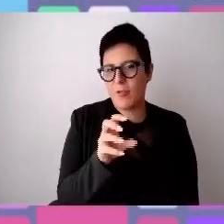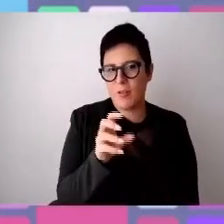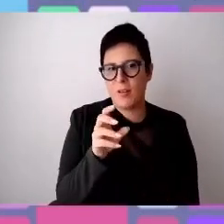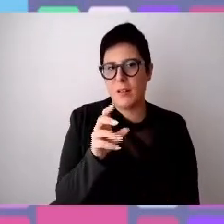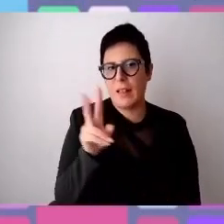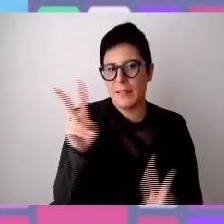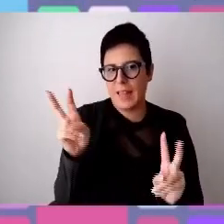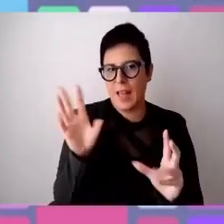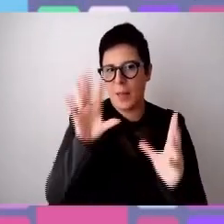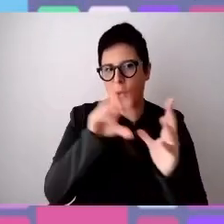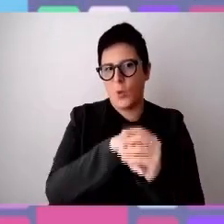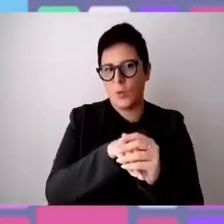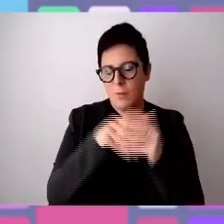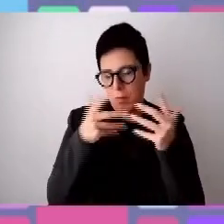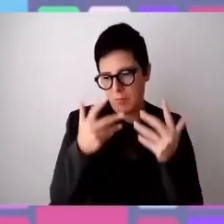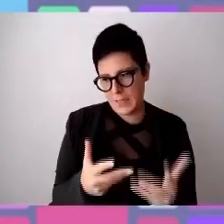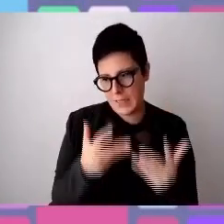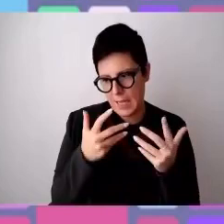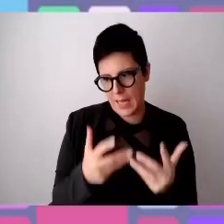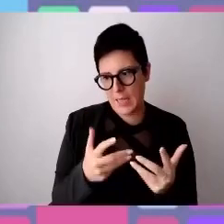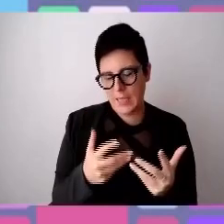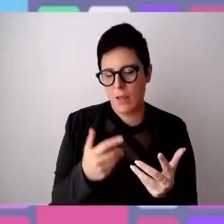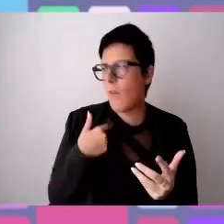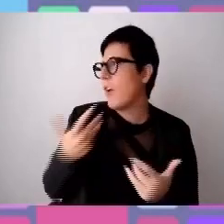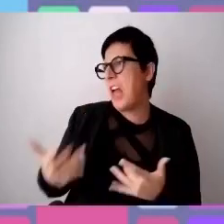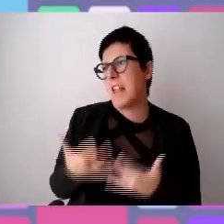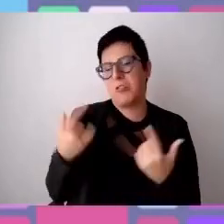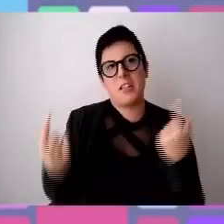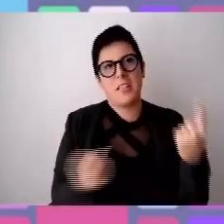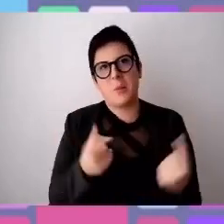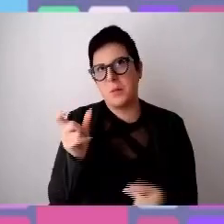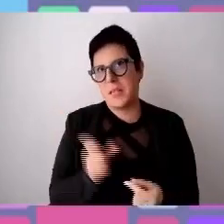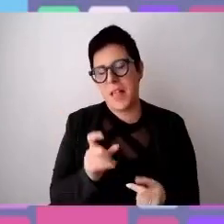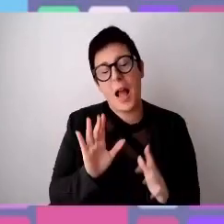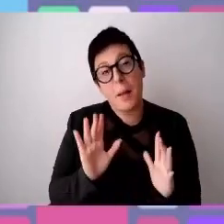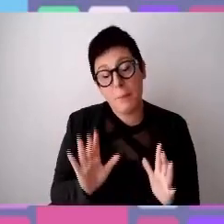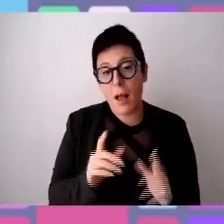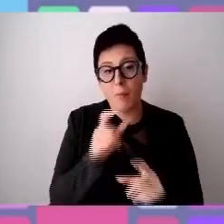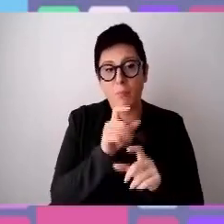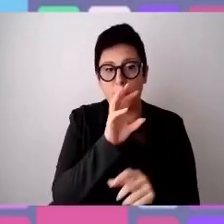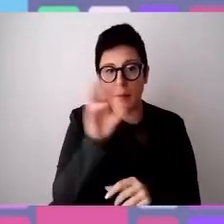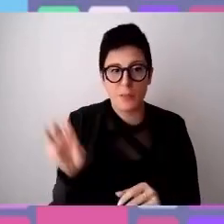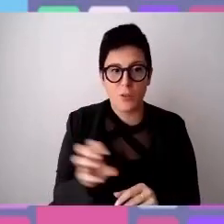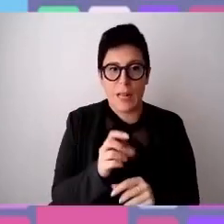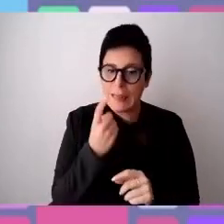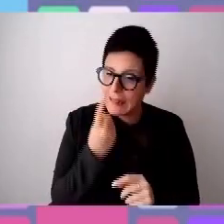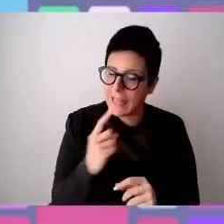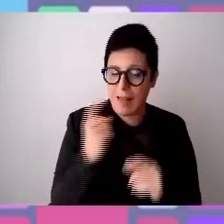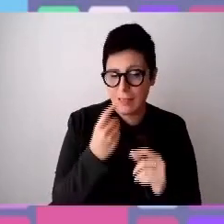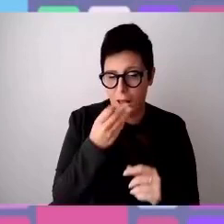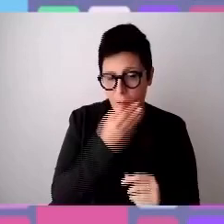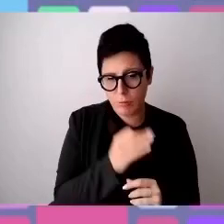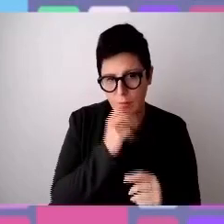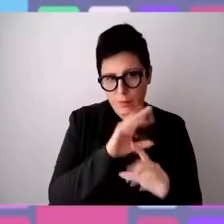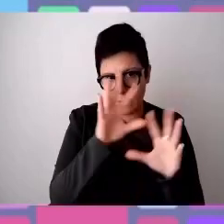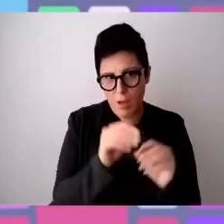è veramente molto pesante e aperto. Penso alcuni paesi in cui la diversabilità è davvero un grandissimo problema di